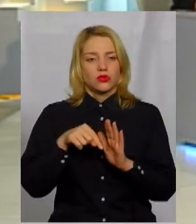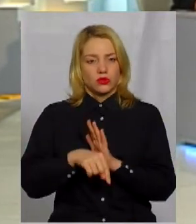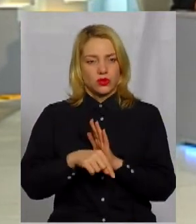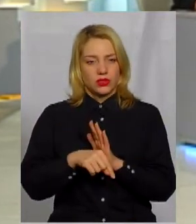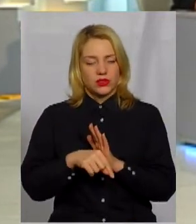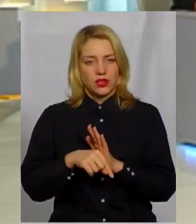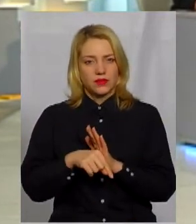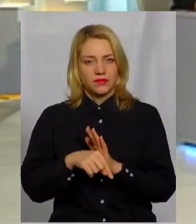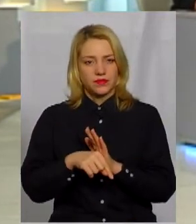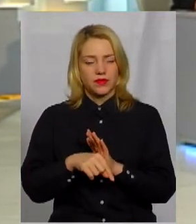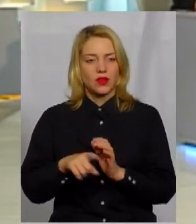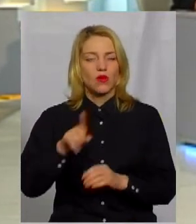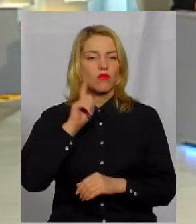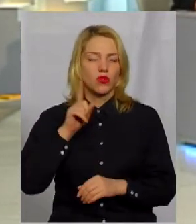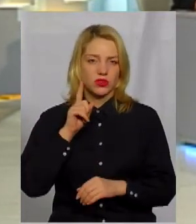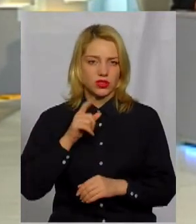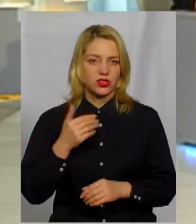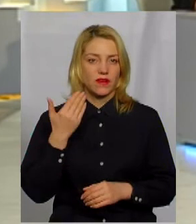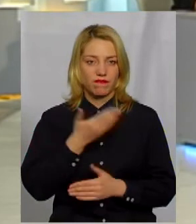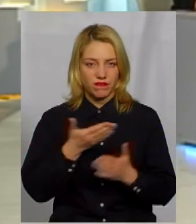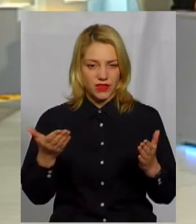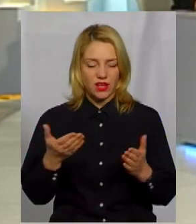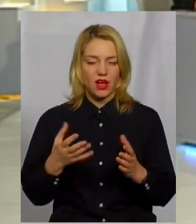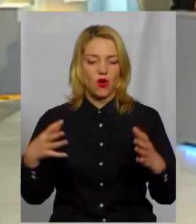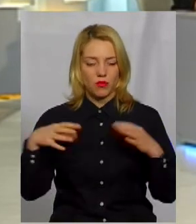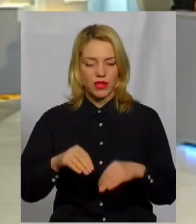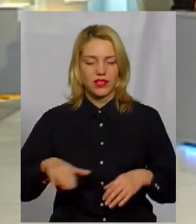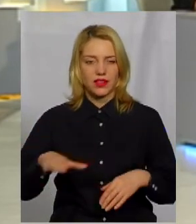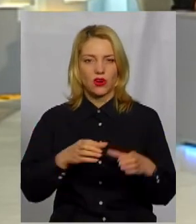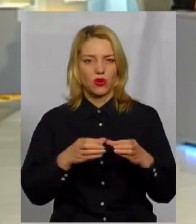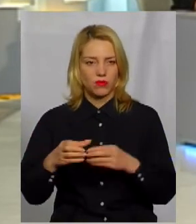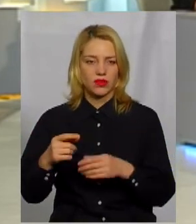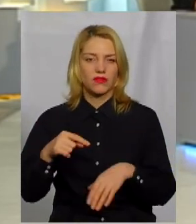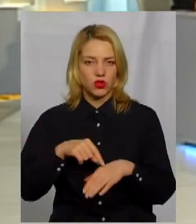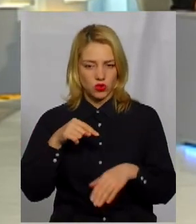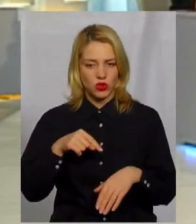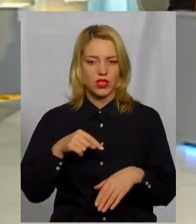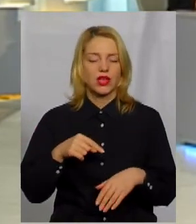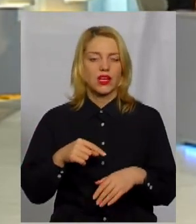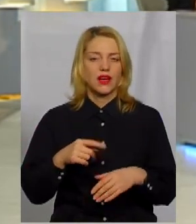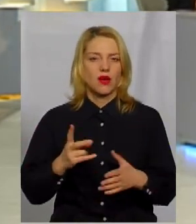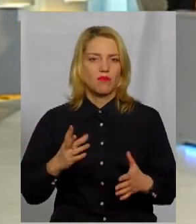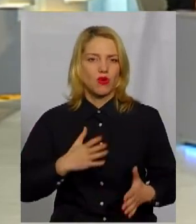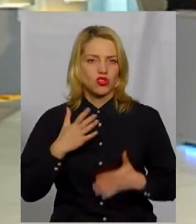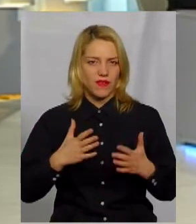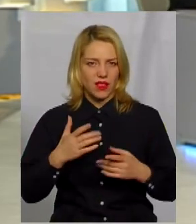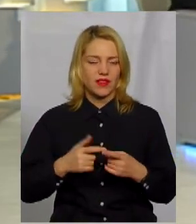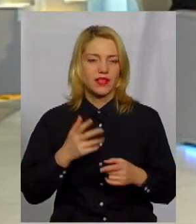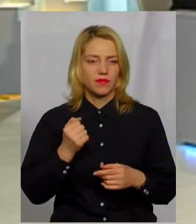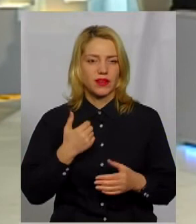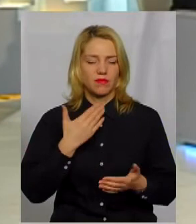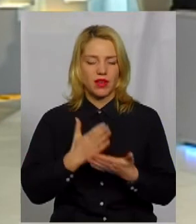активності молодіжної. От ви в об'єднаних громадах помітили теж пожваблення. Так, я маю дуже гарні приклади. Наприклад,